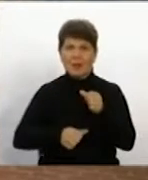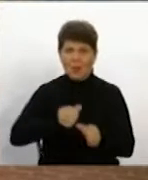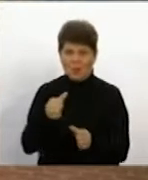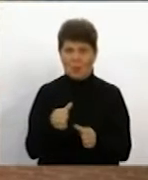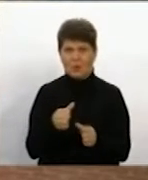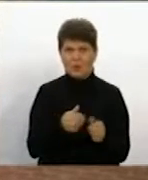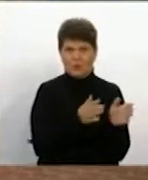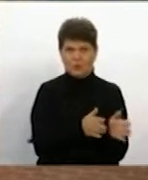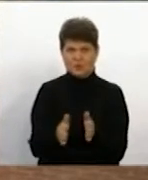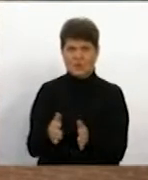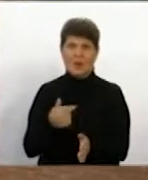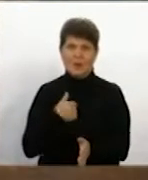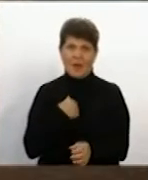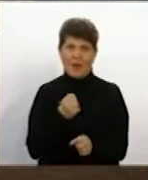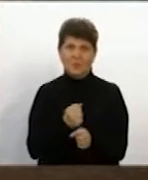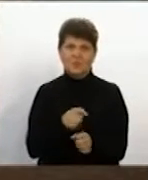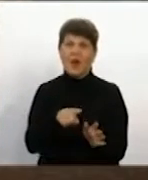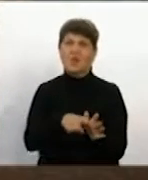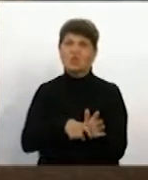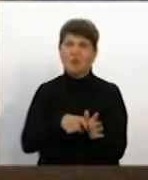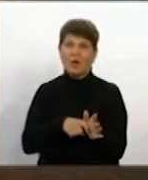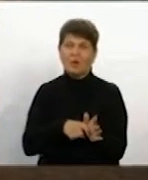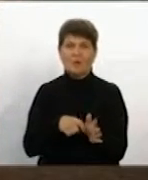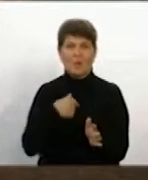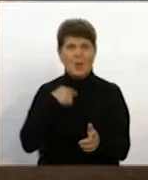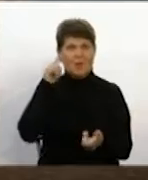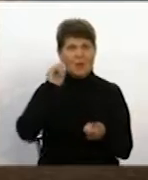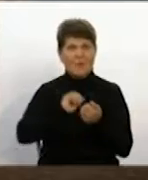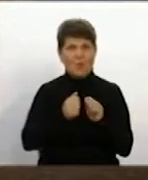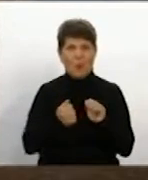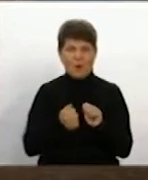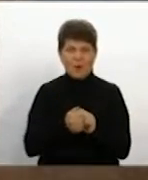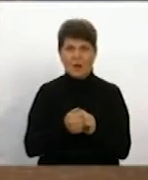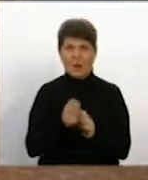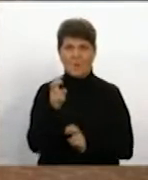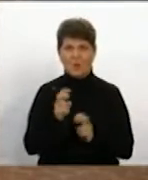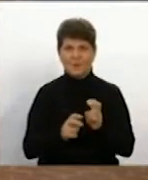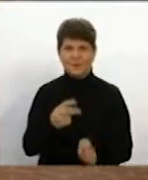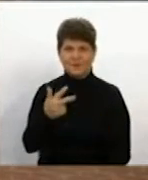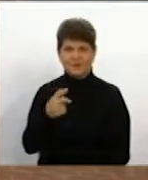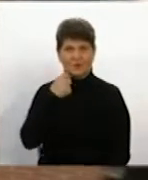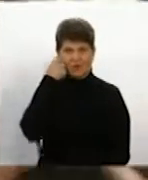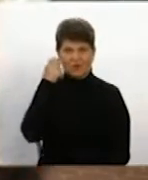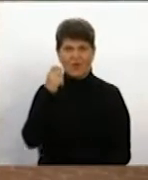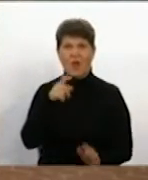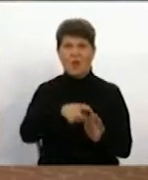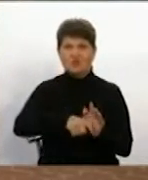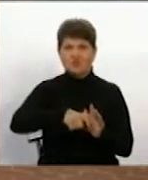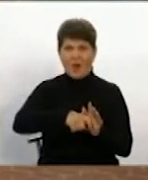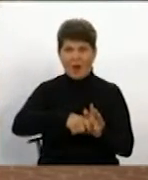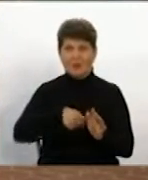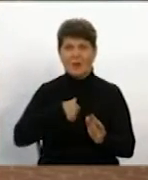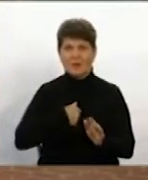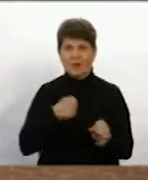Я працював у шахті. Досвід роботи у мене у вугільній промисловості 30 років. У шахті я травмувався. А як я потрапив на